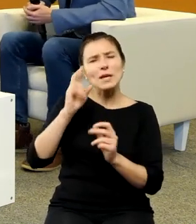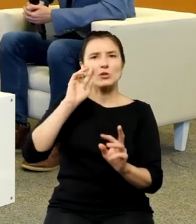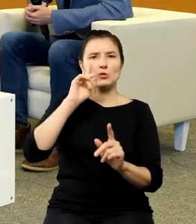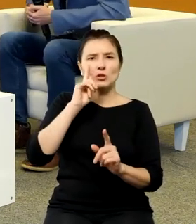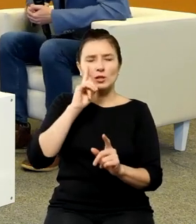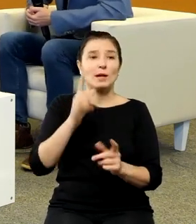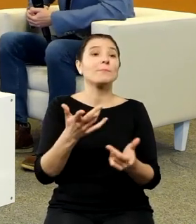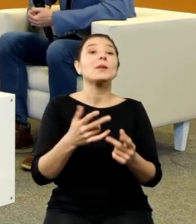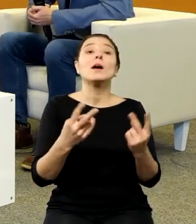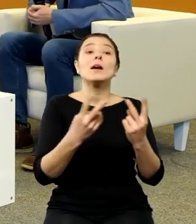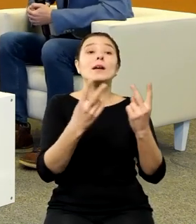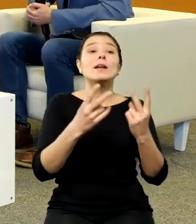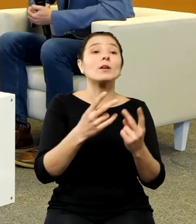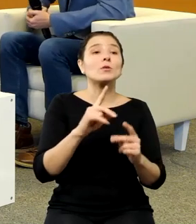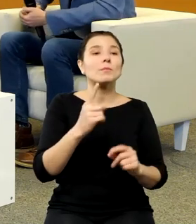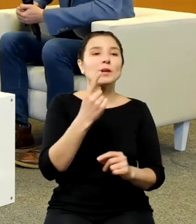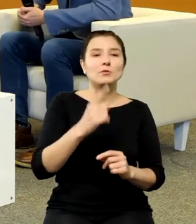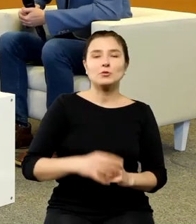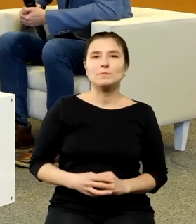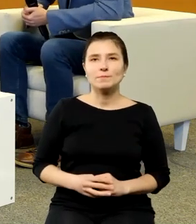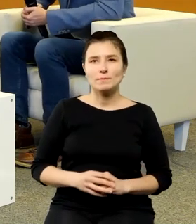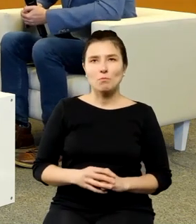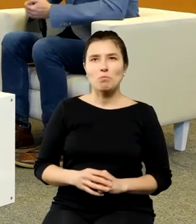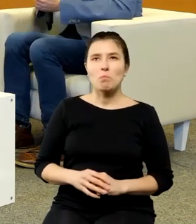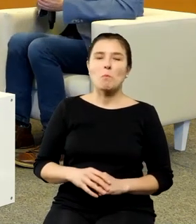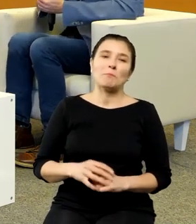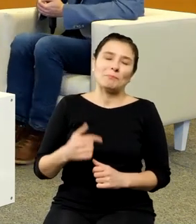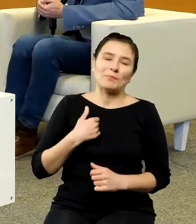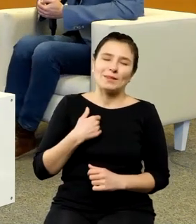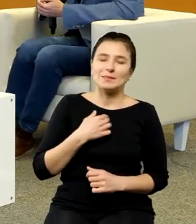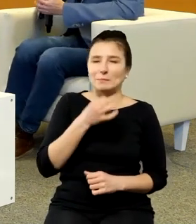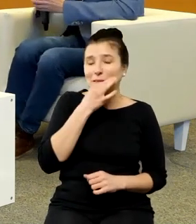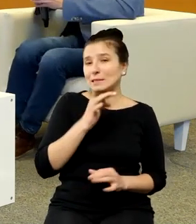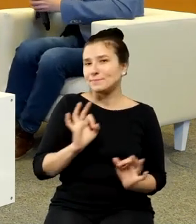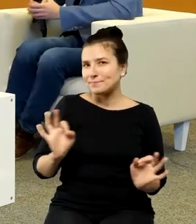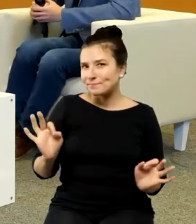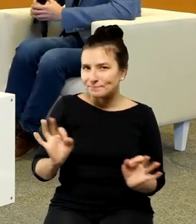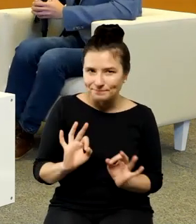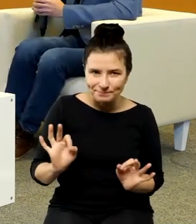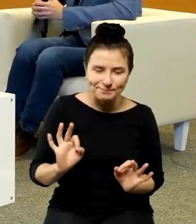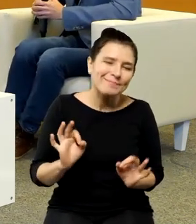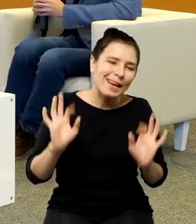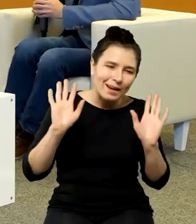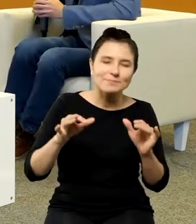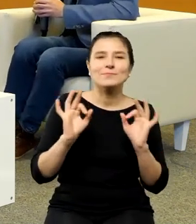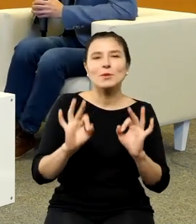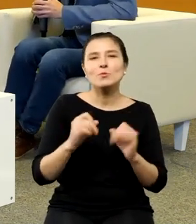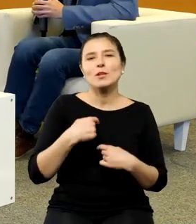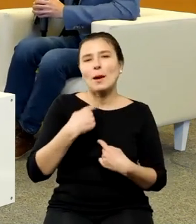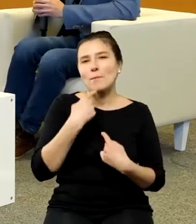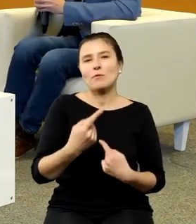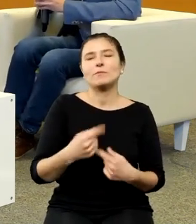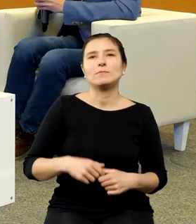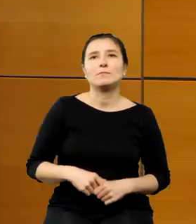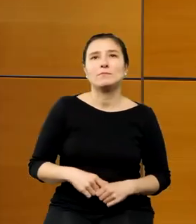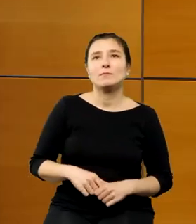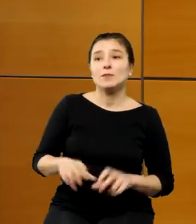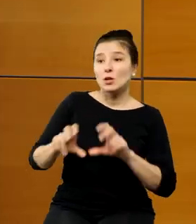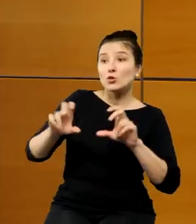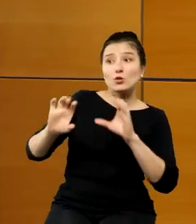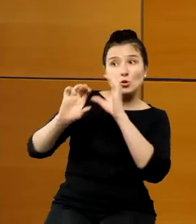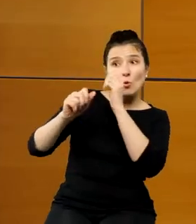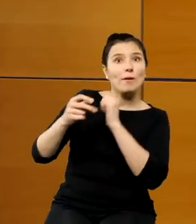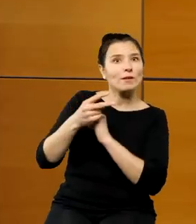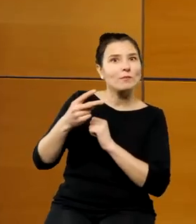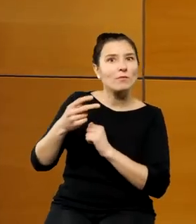wypowiem te straszne słowa, bo pytanie zmora, prawdę mówiąc, to brzmi oczywiście, no dobrze, to ja jej powiem, żebyśmy to mieli z głowy, czy Kopernik była kobietą?